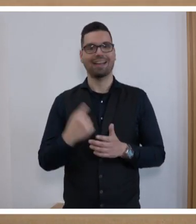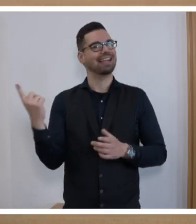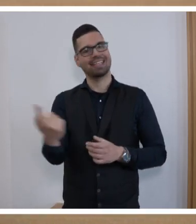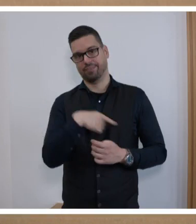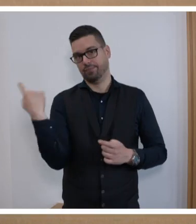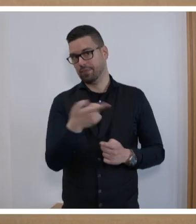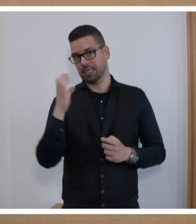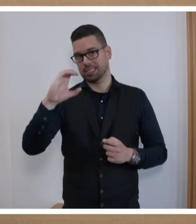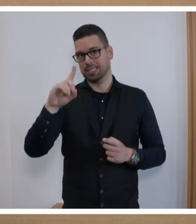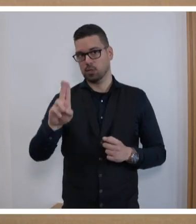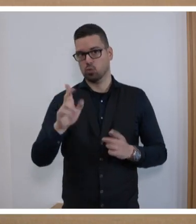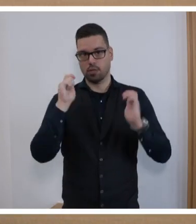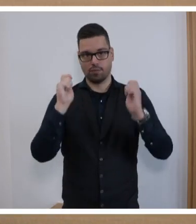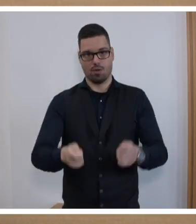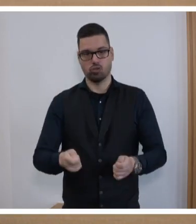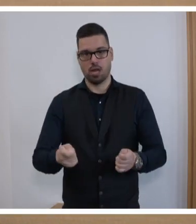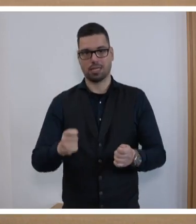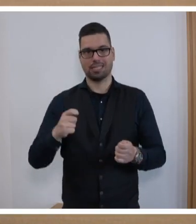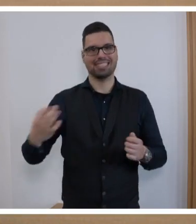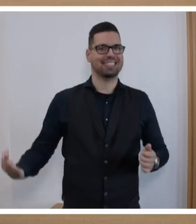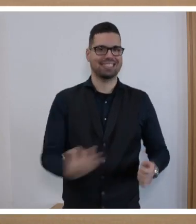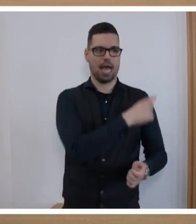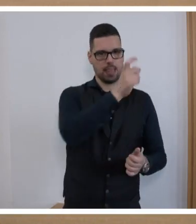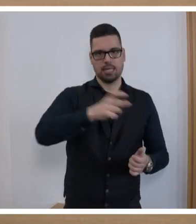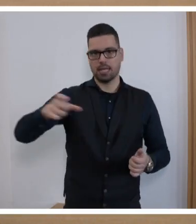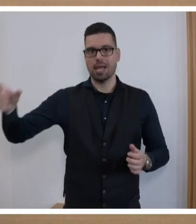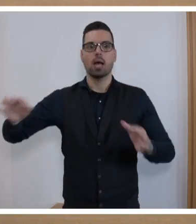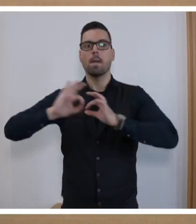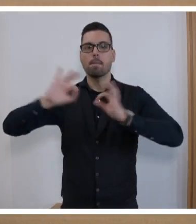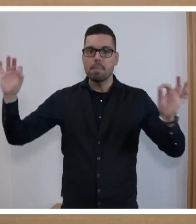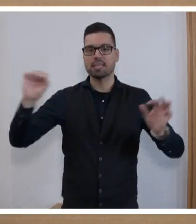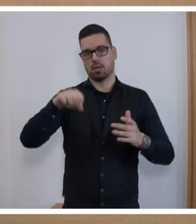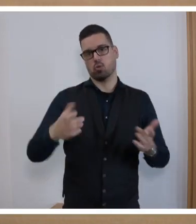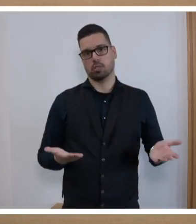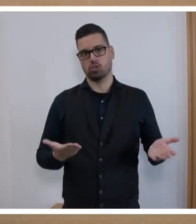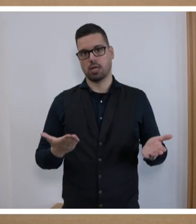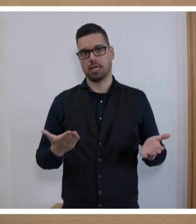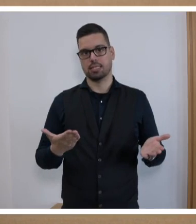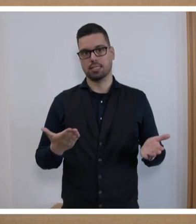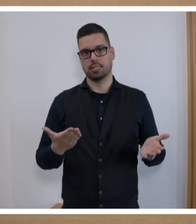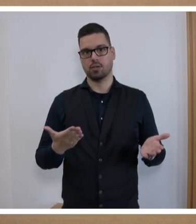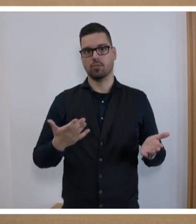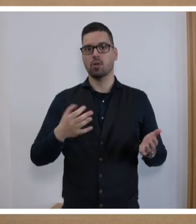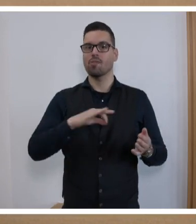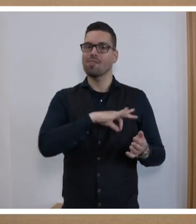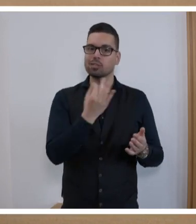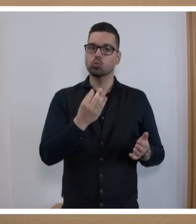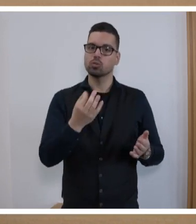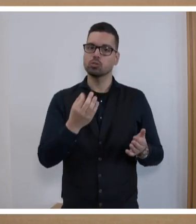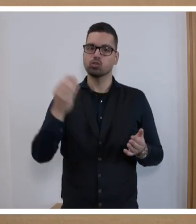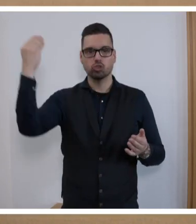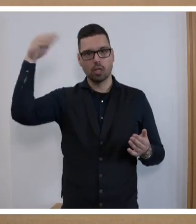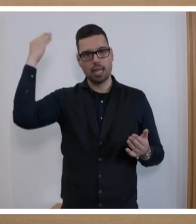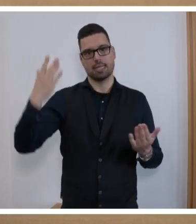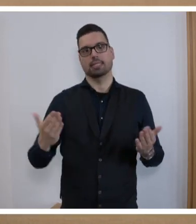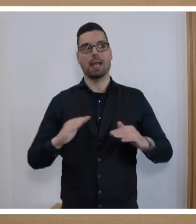CDU-Fraktion, wir schlagen vor, dass die Saarländerinnen und Saarländer bessere Möglichkeiten bekommen, im Alltag Französisch zu lernen. Dazu braucht